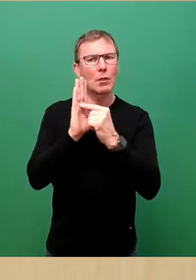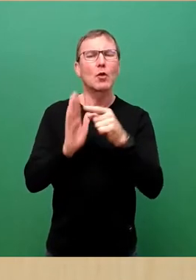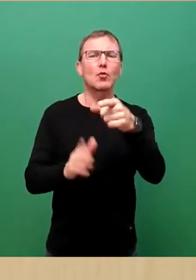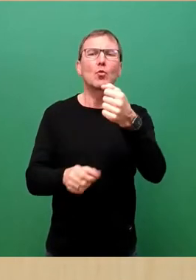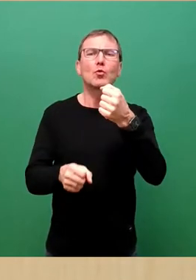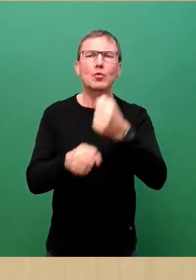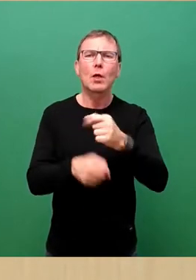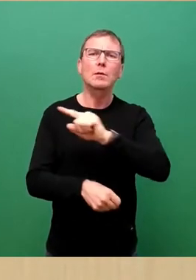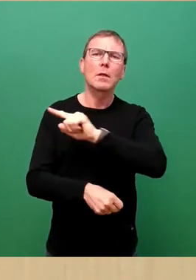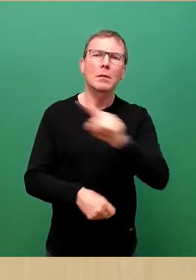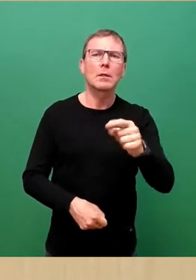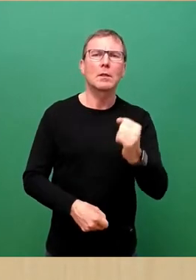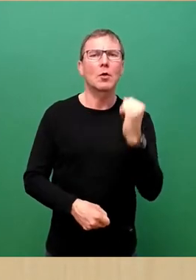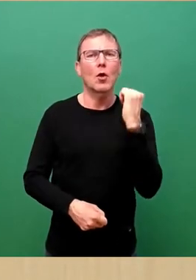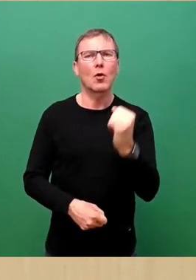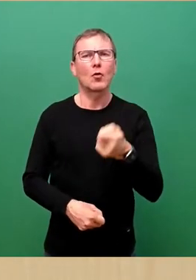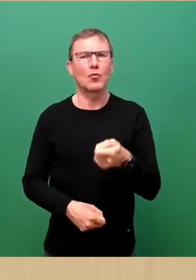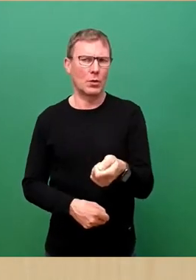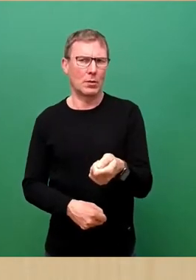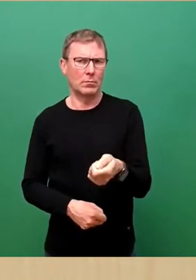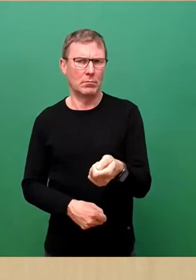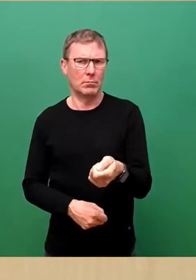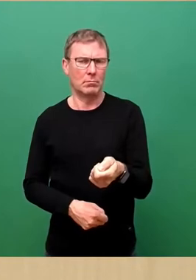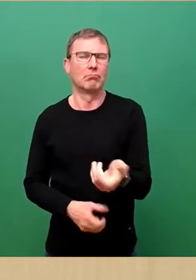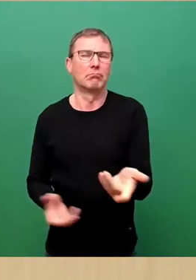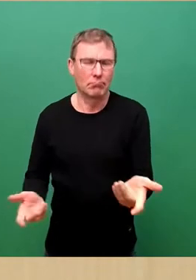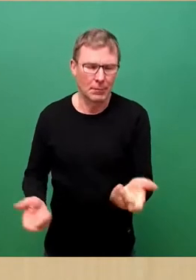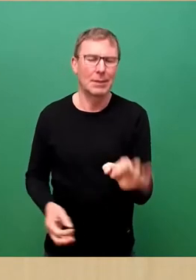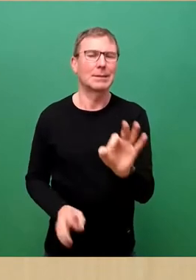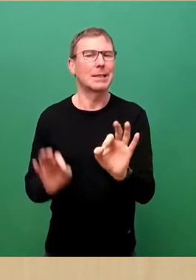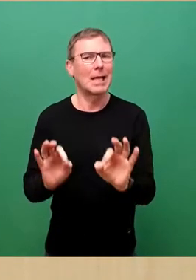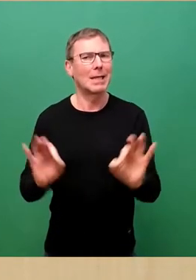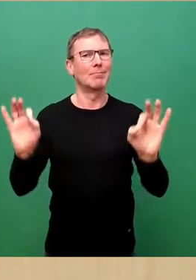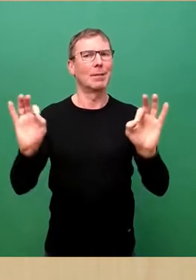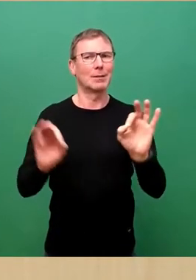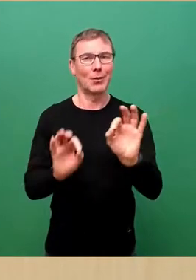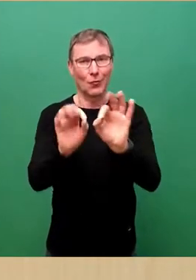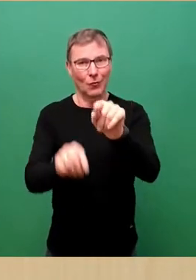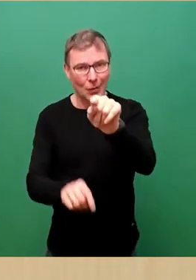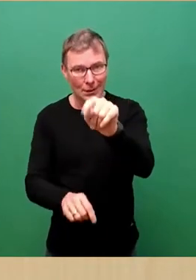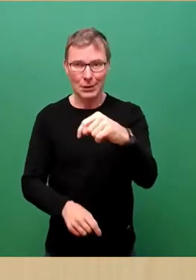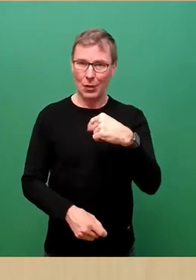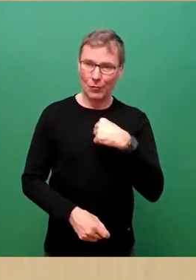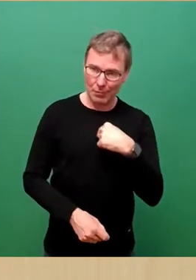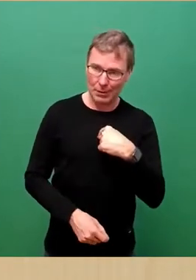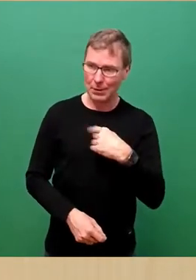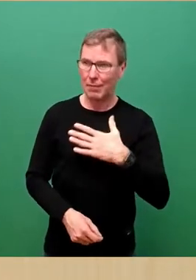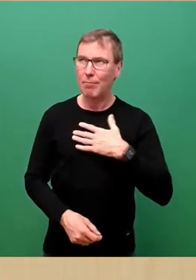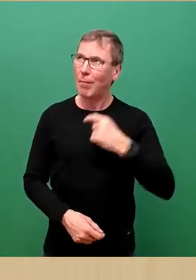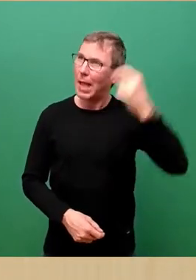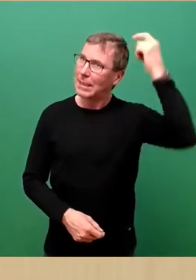nicht töten, denn es ist nun einmal besser für dich, für mich und für mein Gewissen,